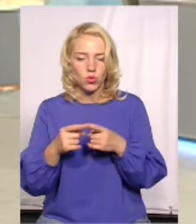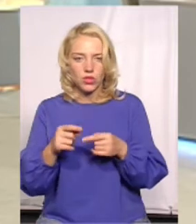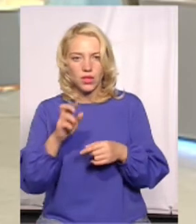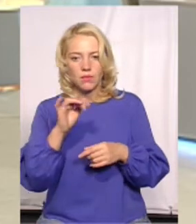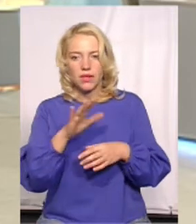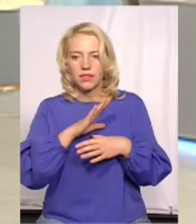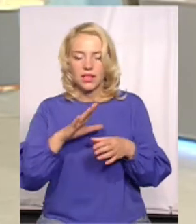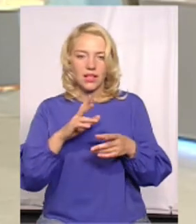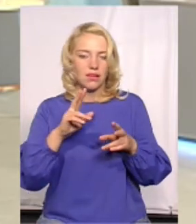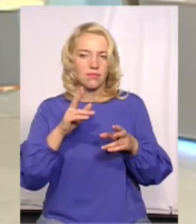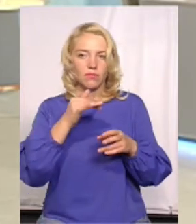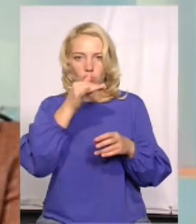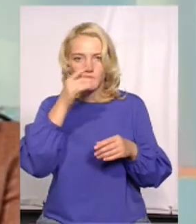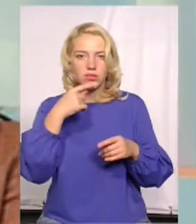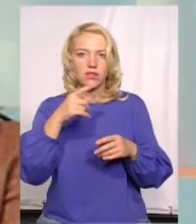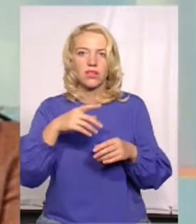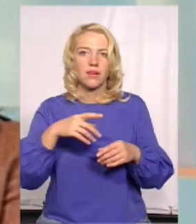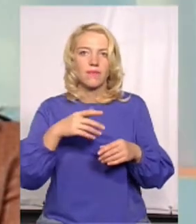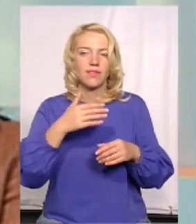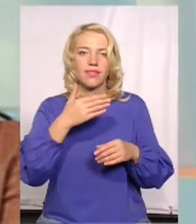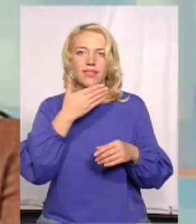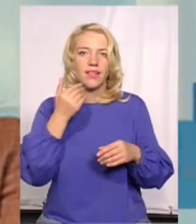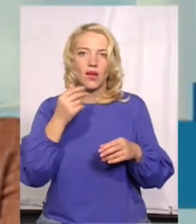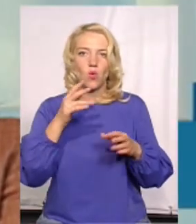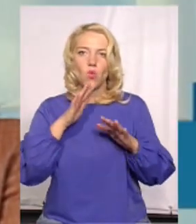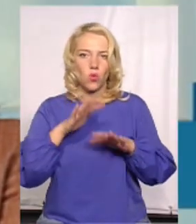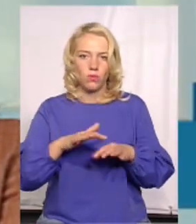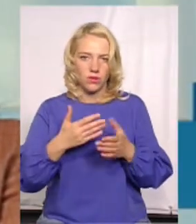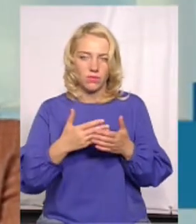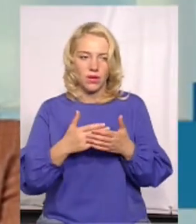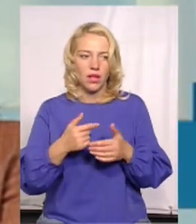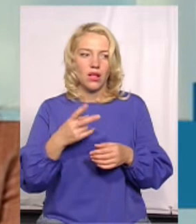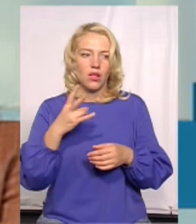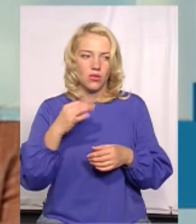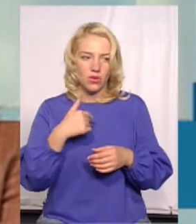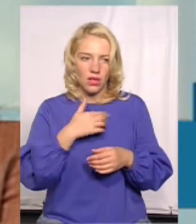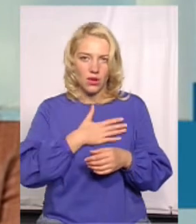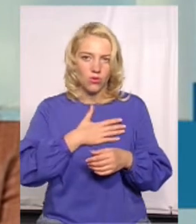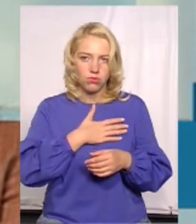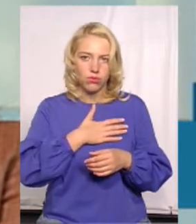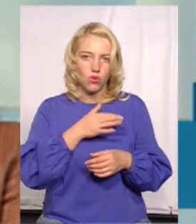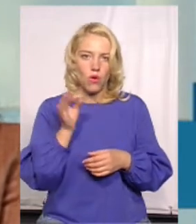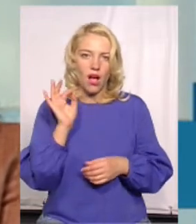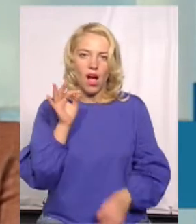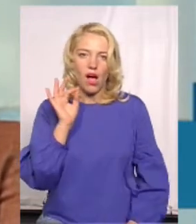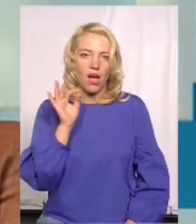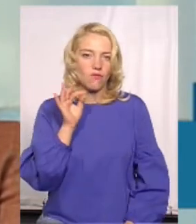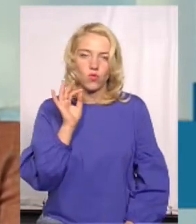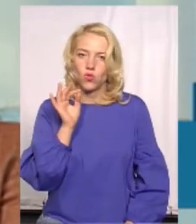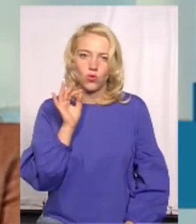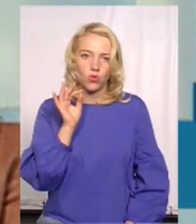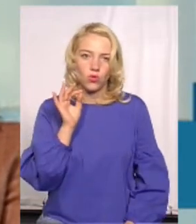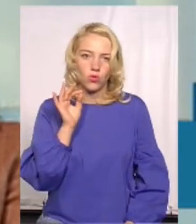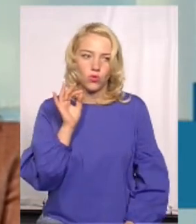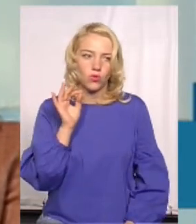назвав улюбленими, але мушу визнати, що я люблю каву, дуже люблю каву. Це через те, що Банан Хмельницький